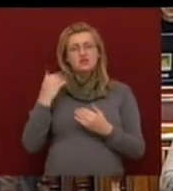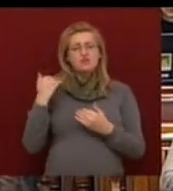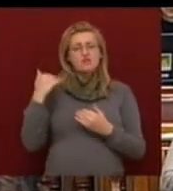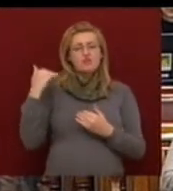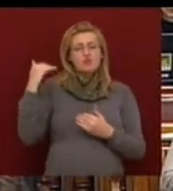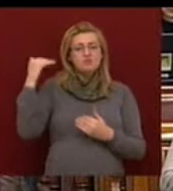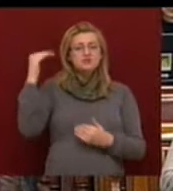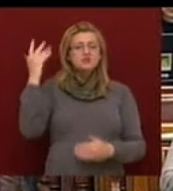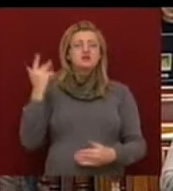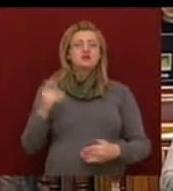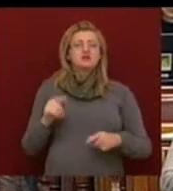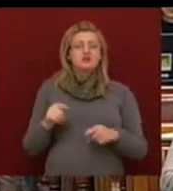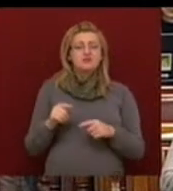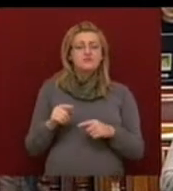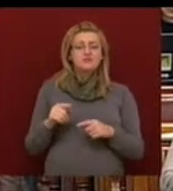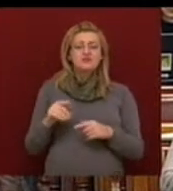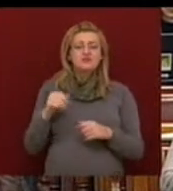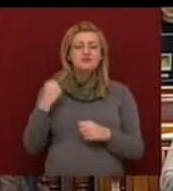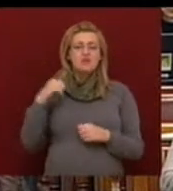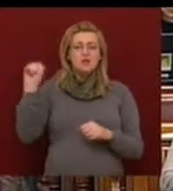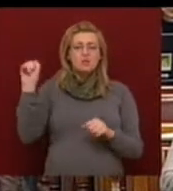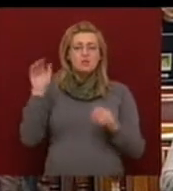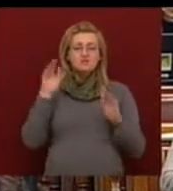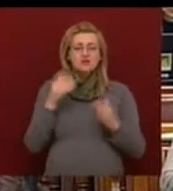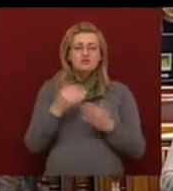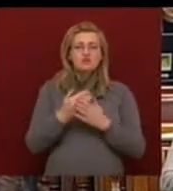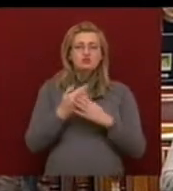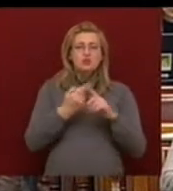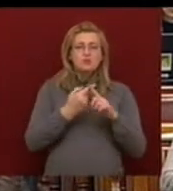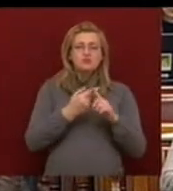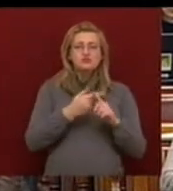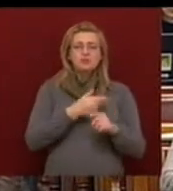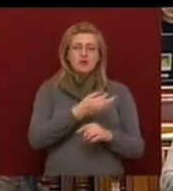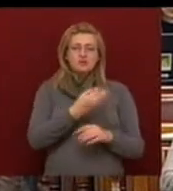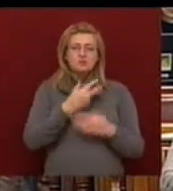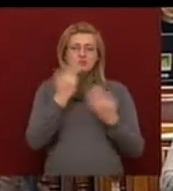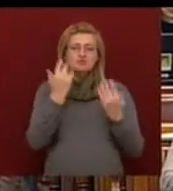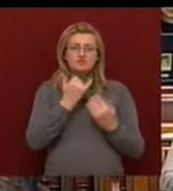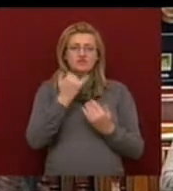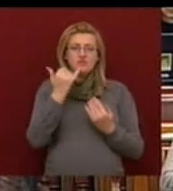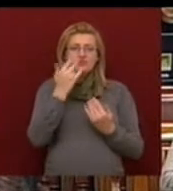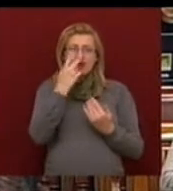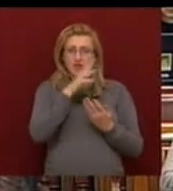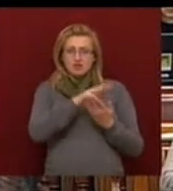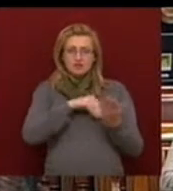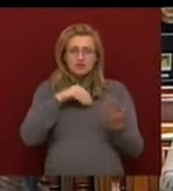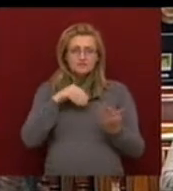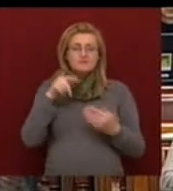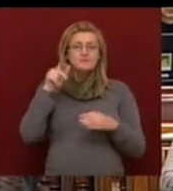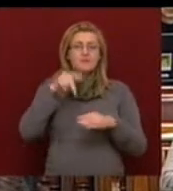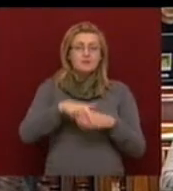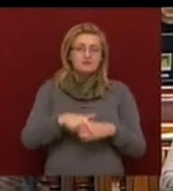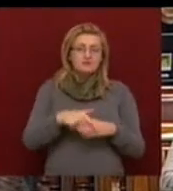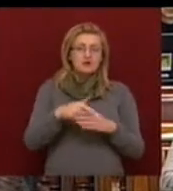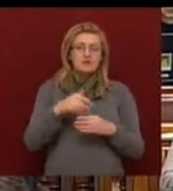úgy, ahogyan azt a neokonzervatív gazdaságpolitikai iskolától a 80-as években elleshették. Ekközben etetik